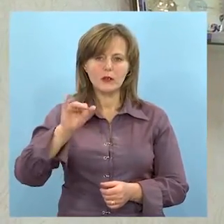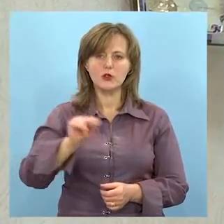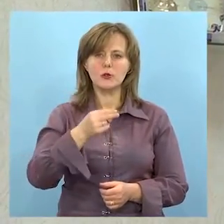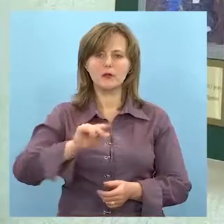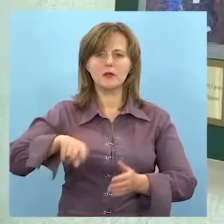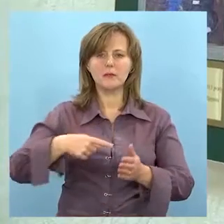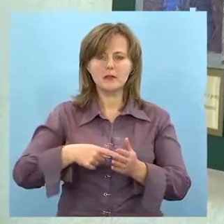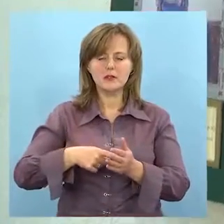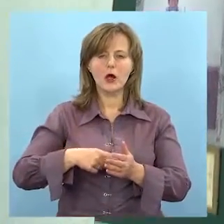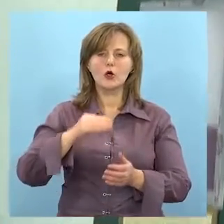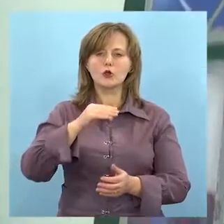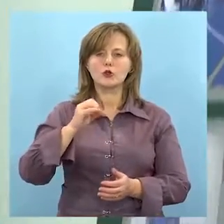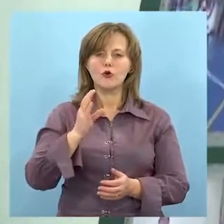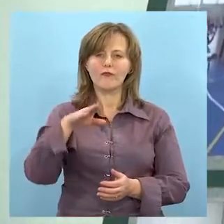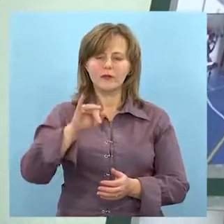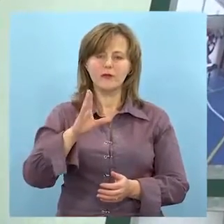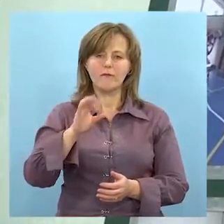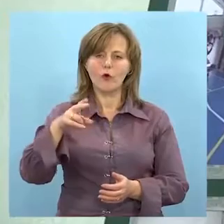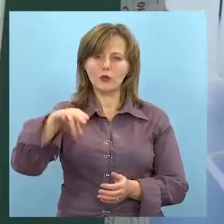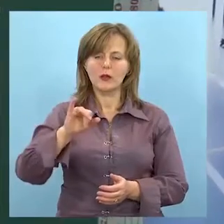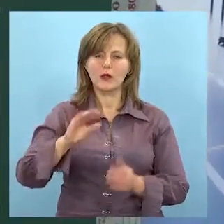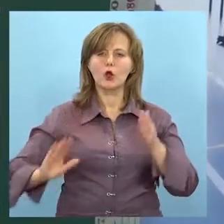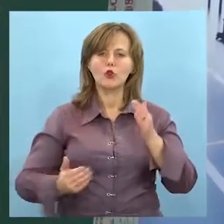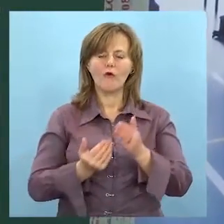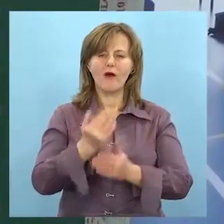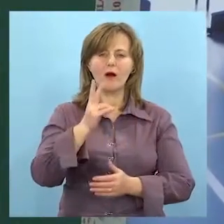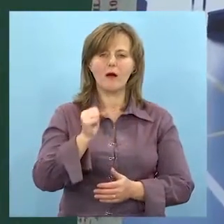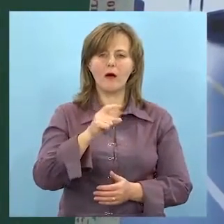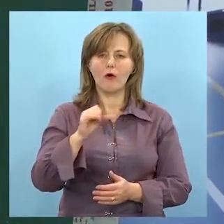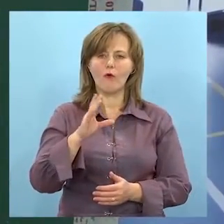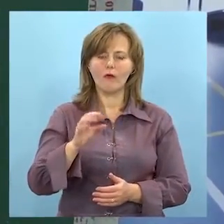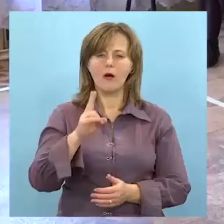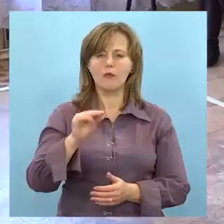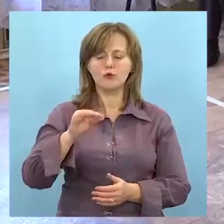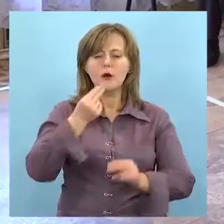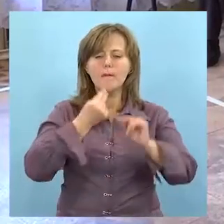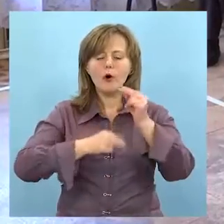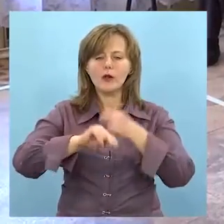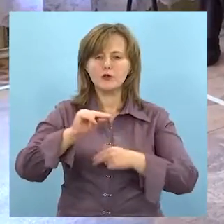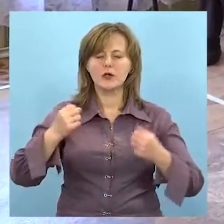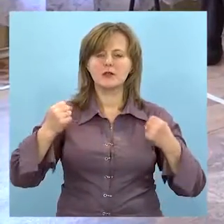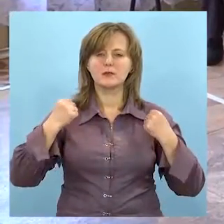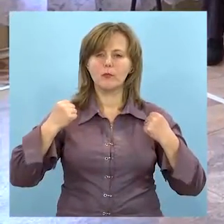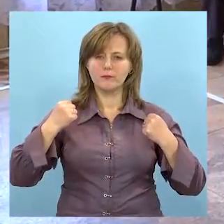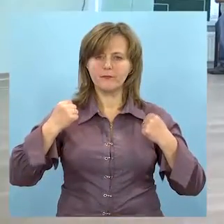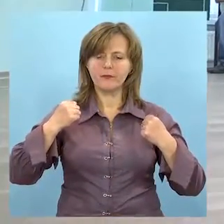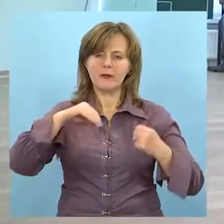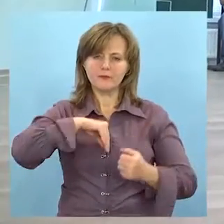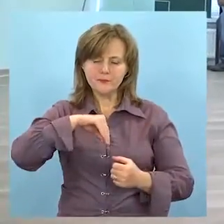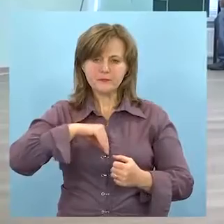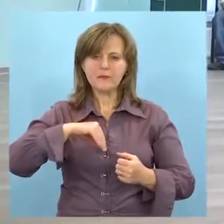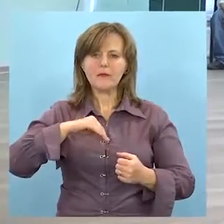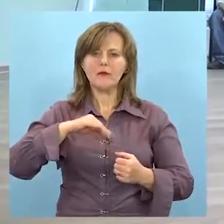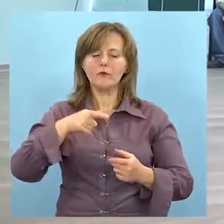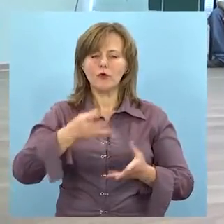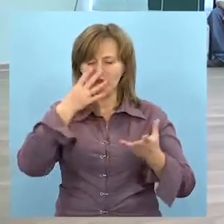України та чемпіонатів міста «Жовті вводи» та «Нова Каховка». Боча покращує фізичний стан спортсменів